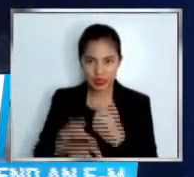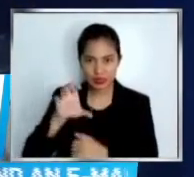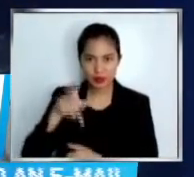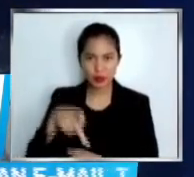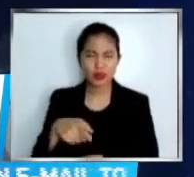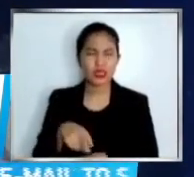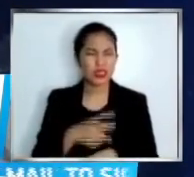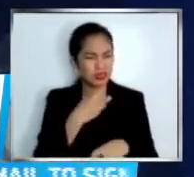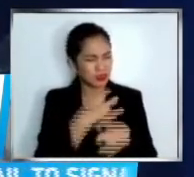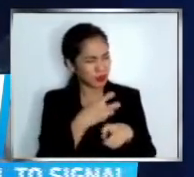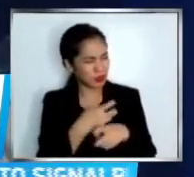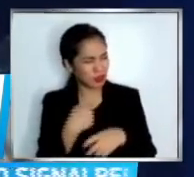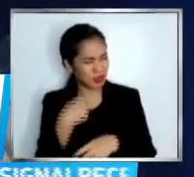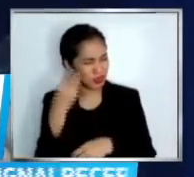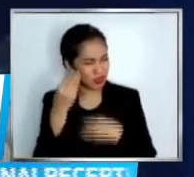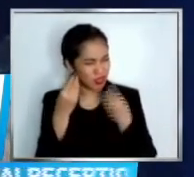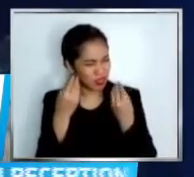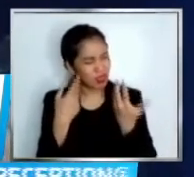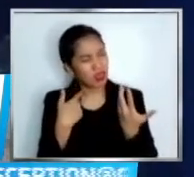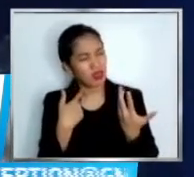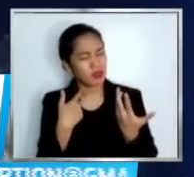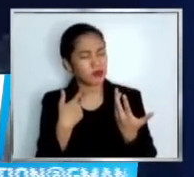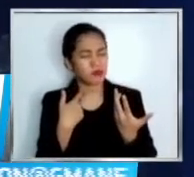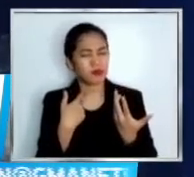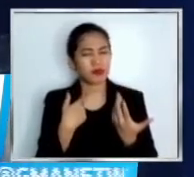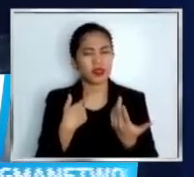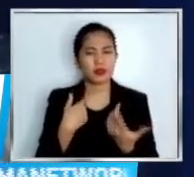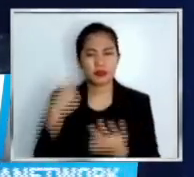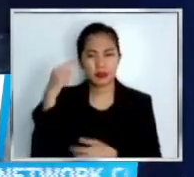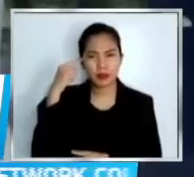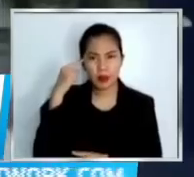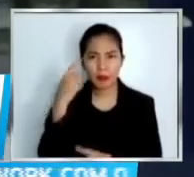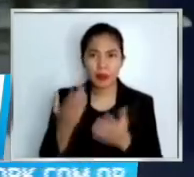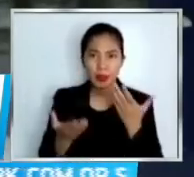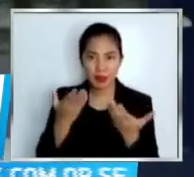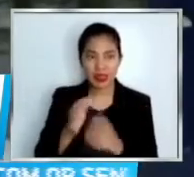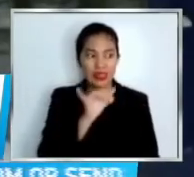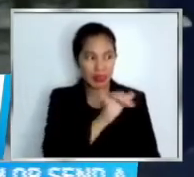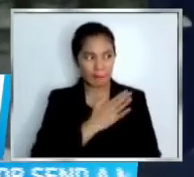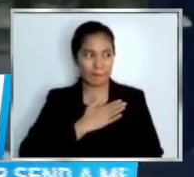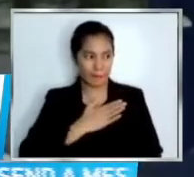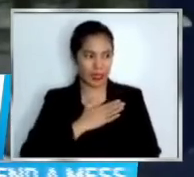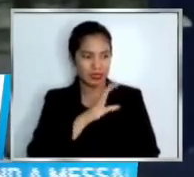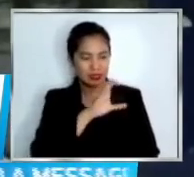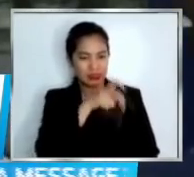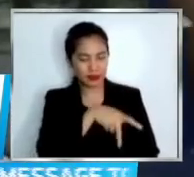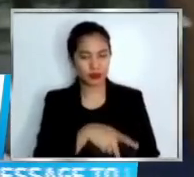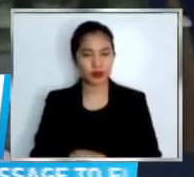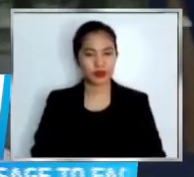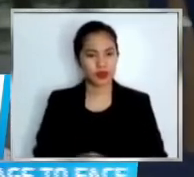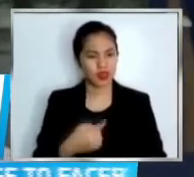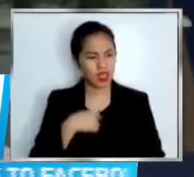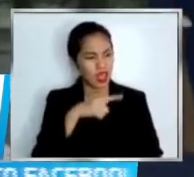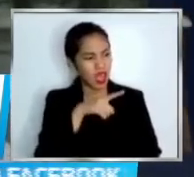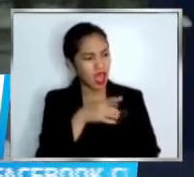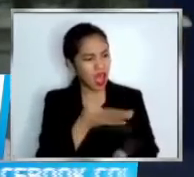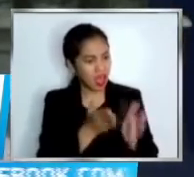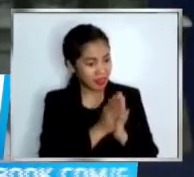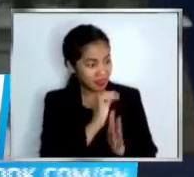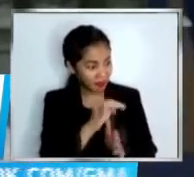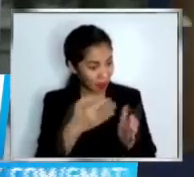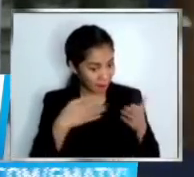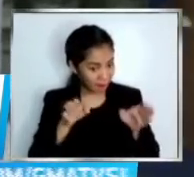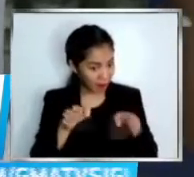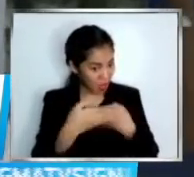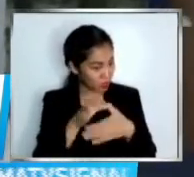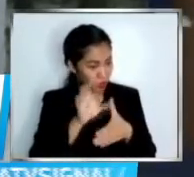po ako. Kaya po, nagbakasakali po talaga ako na baka yun nga po yung cellphone na ninakaw po sa akin. Tinanong ko rin po kung may box po yun or kung complete set. Sabi niya